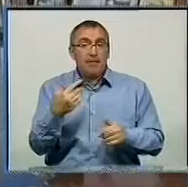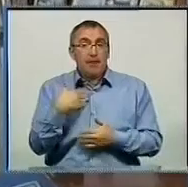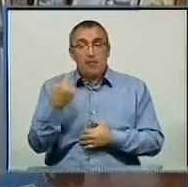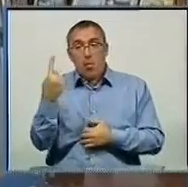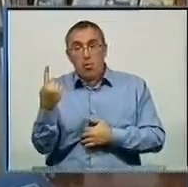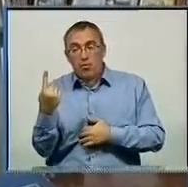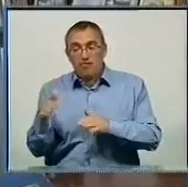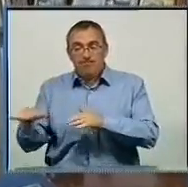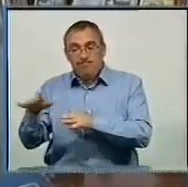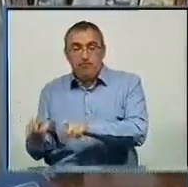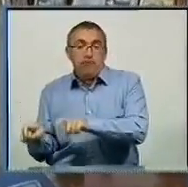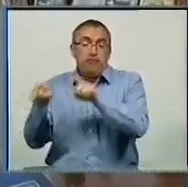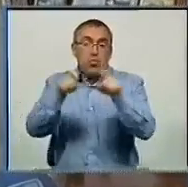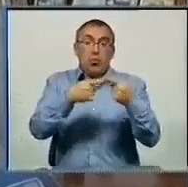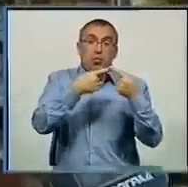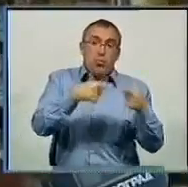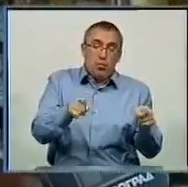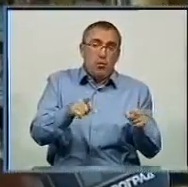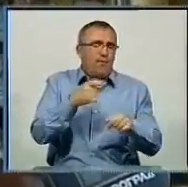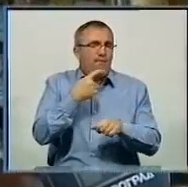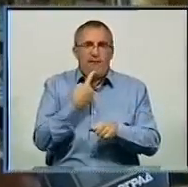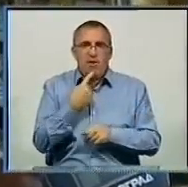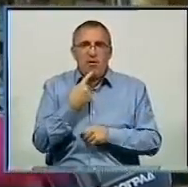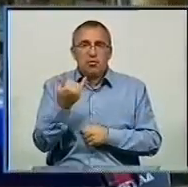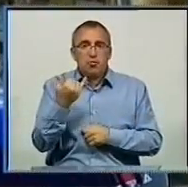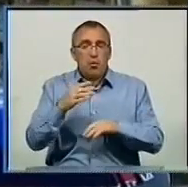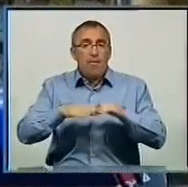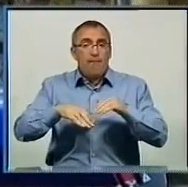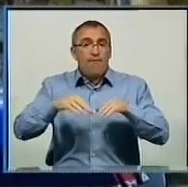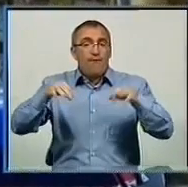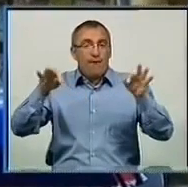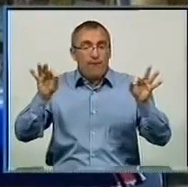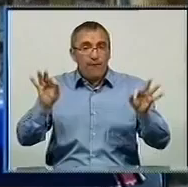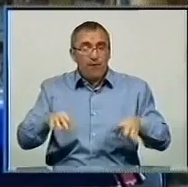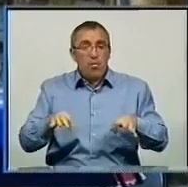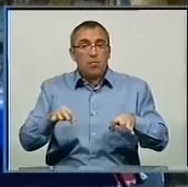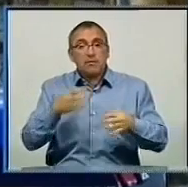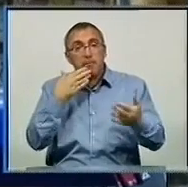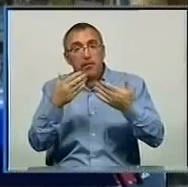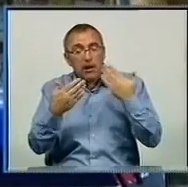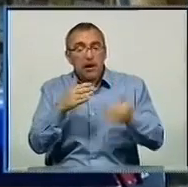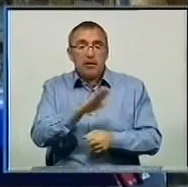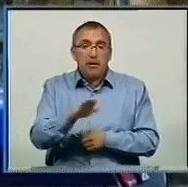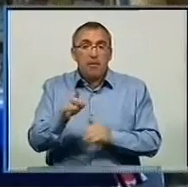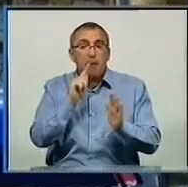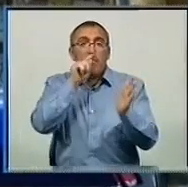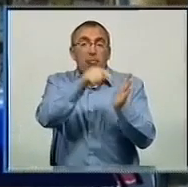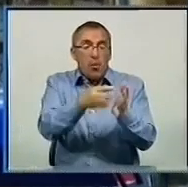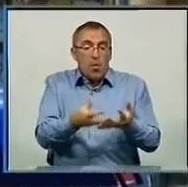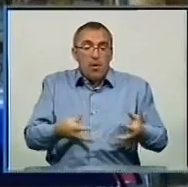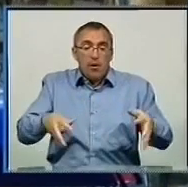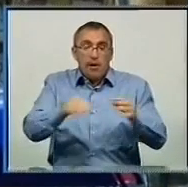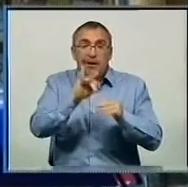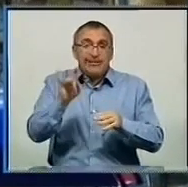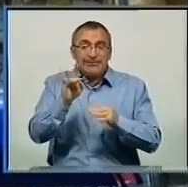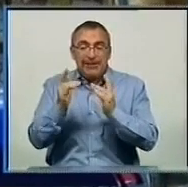атмосфери, перекинуть дитину в другу – важко. Сьогоднішній досвід спілкування говорить про те, що діти, які потрапляють в родини із